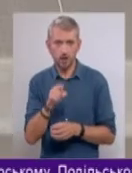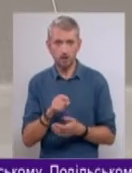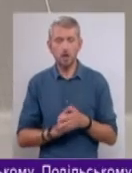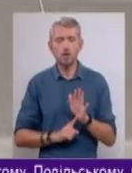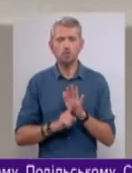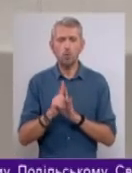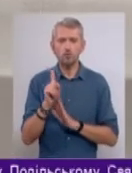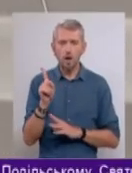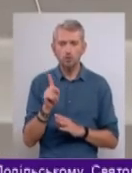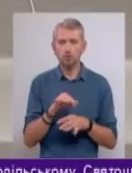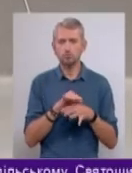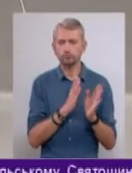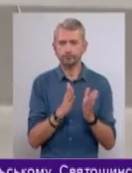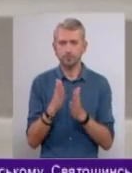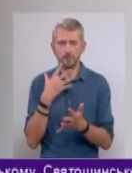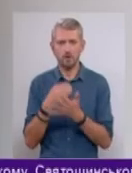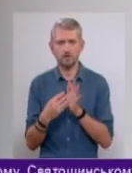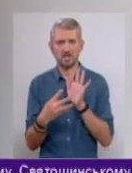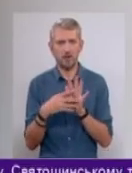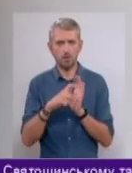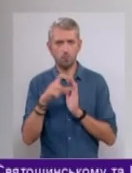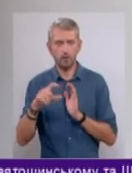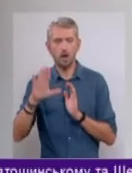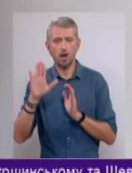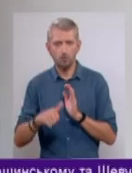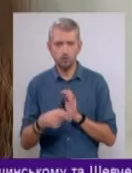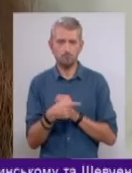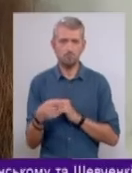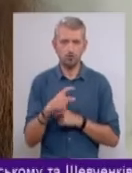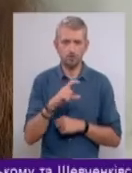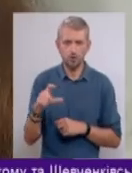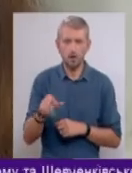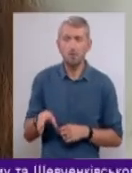Спочатку перевела до ладу власний дев'ятий поверх, потім взялася за перший.